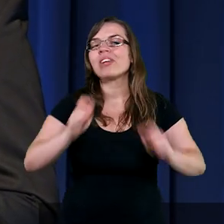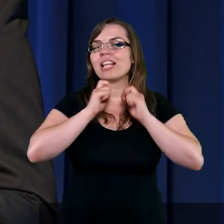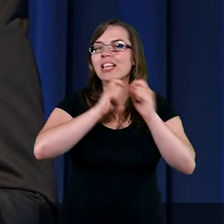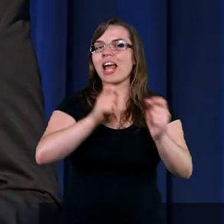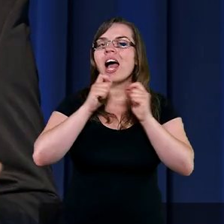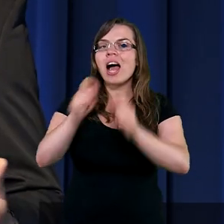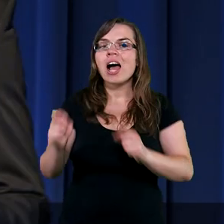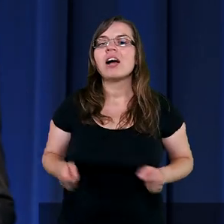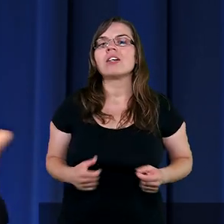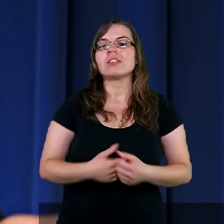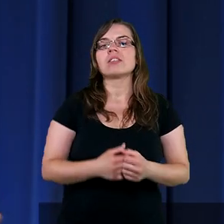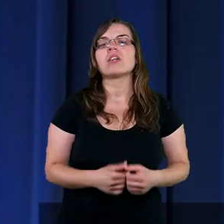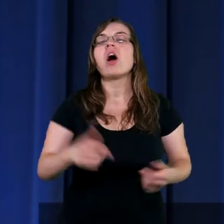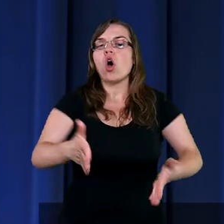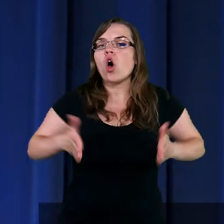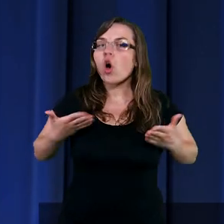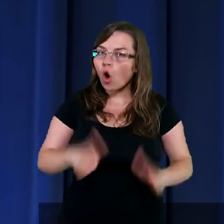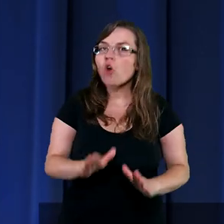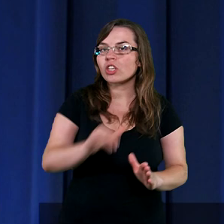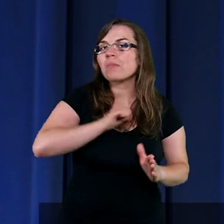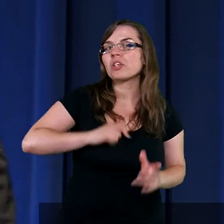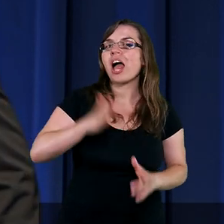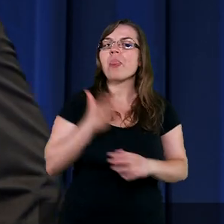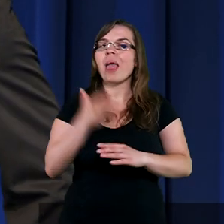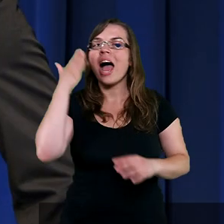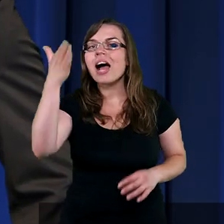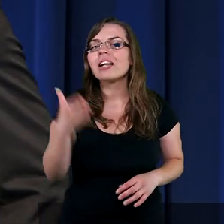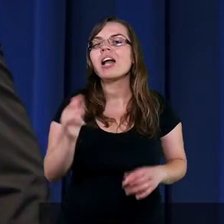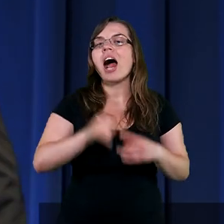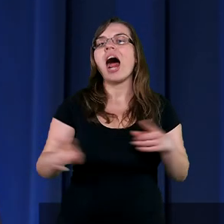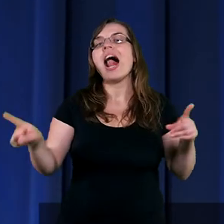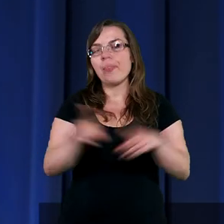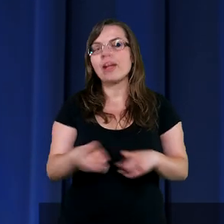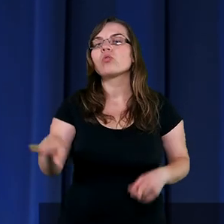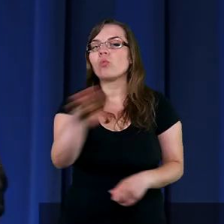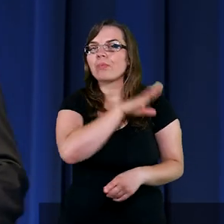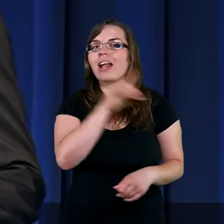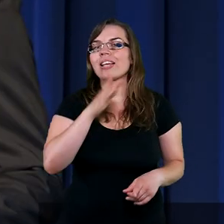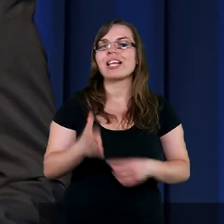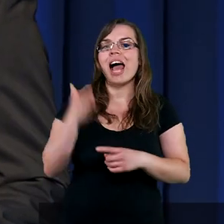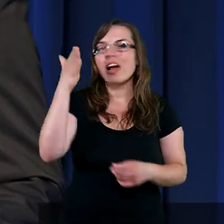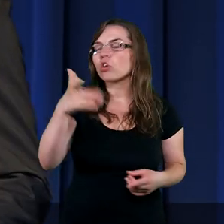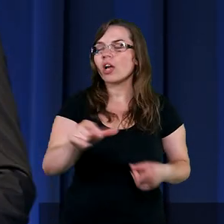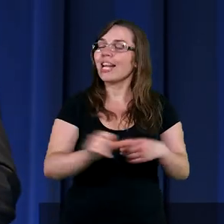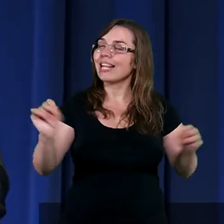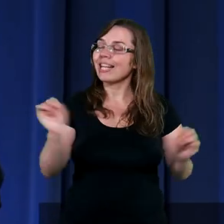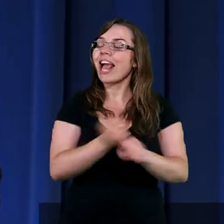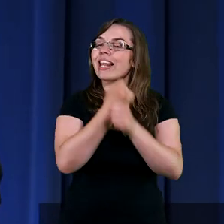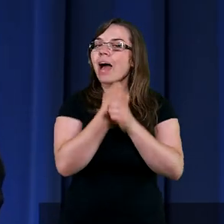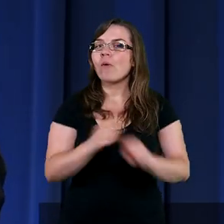Rodzimy się z nadzieją, ale umieramy też z nadzieją. To jest niesamowity dar.